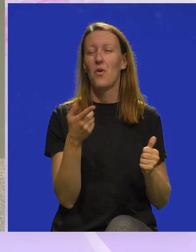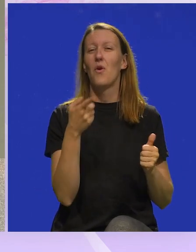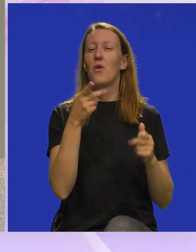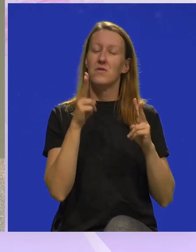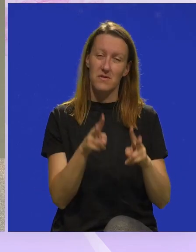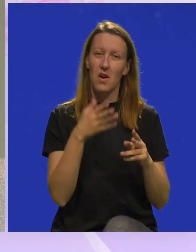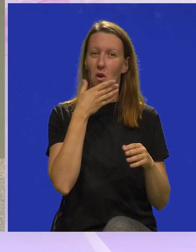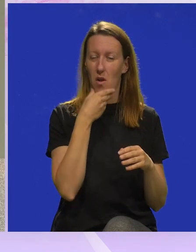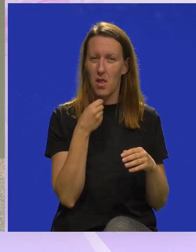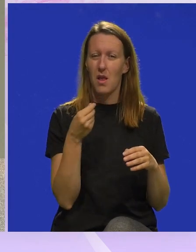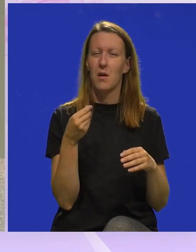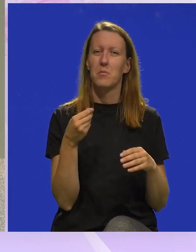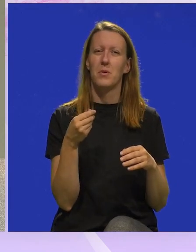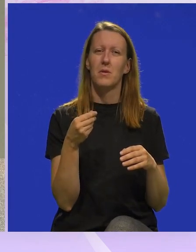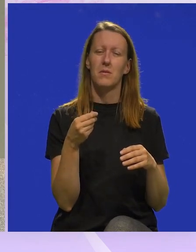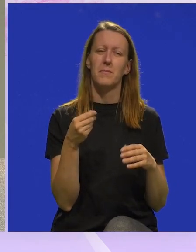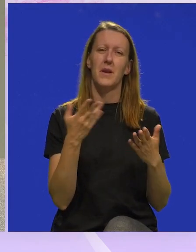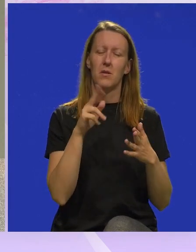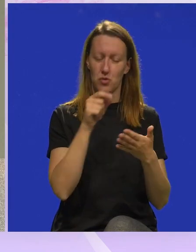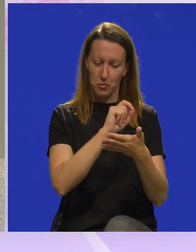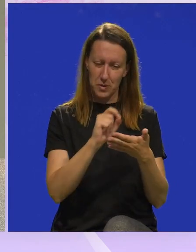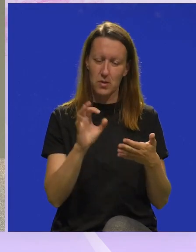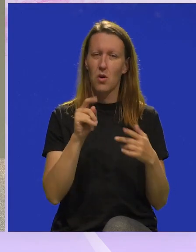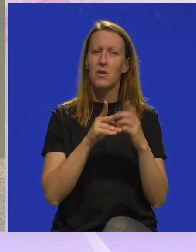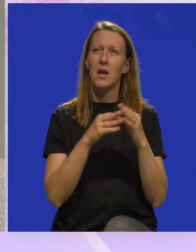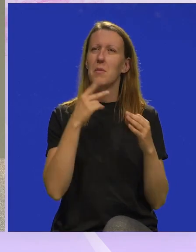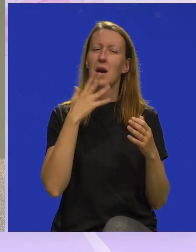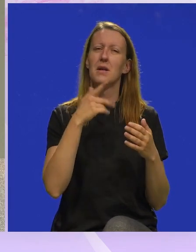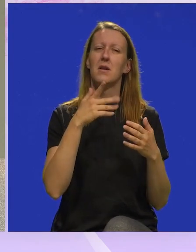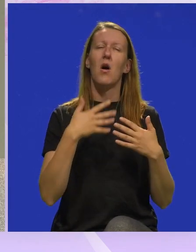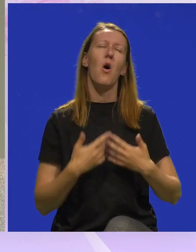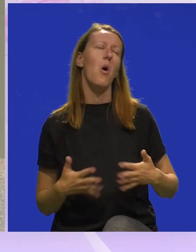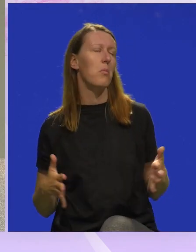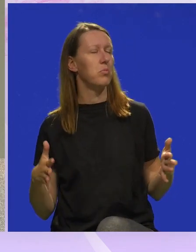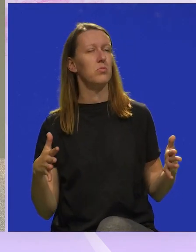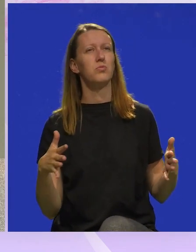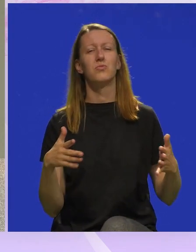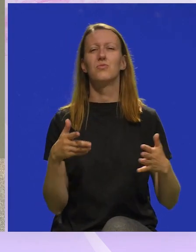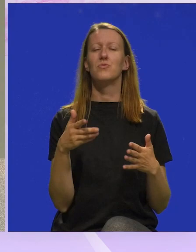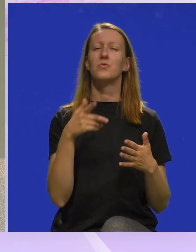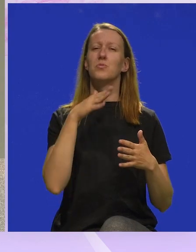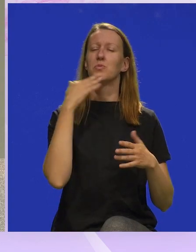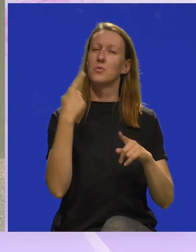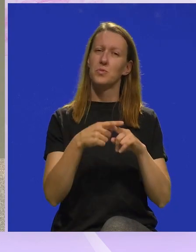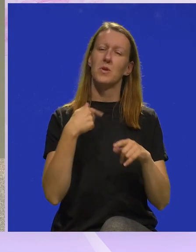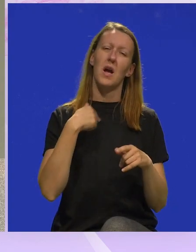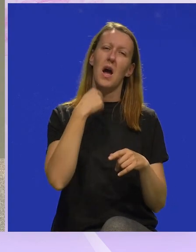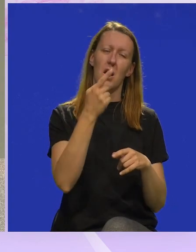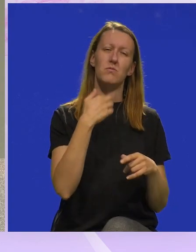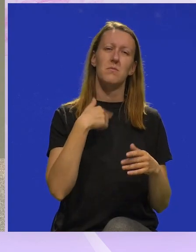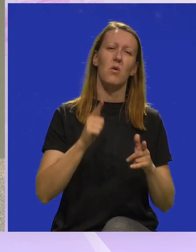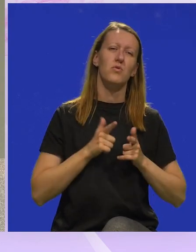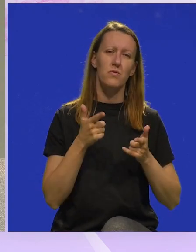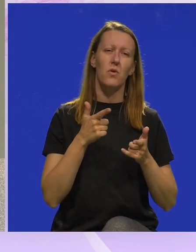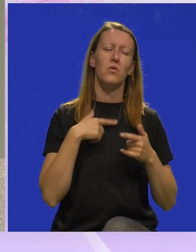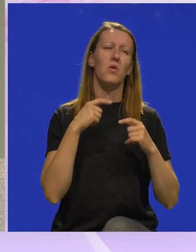u istinu je lijepo kada možeš pisat o temama i kad si opušten. Puno puta ja kažem da sam